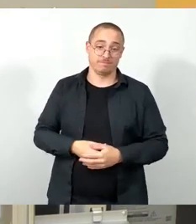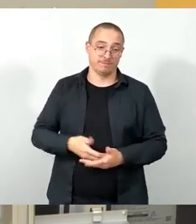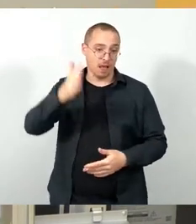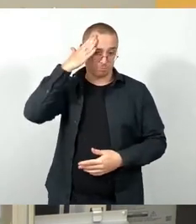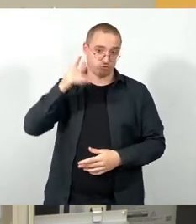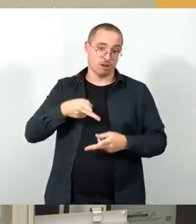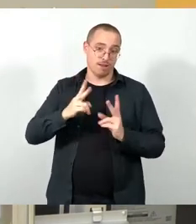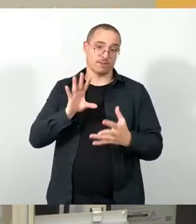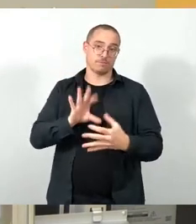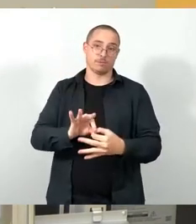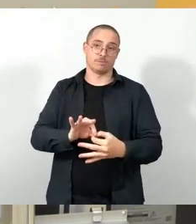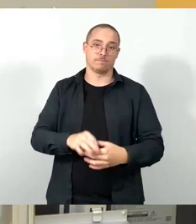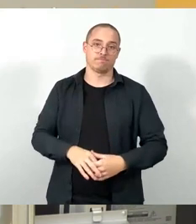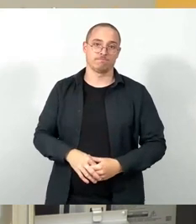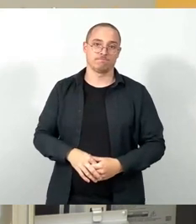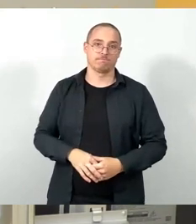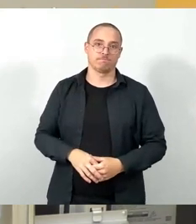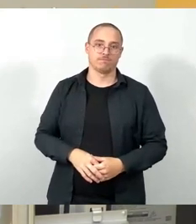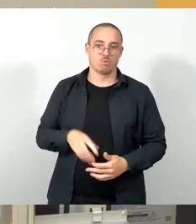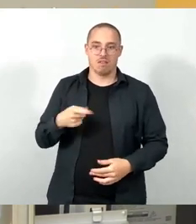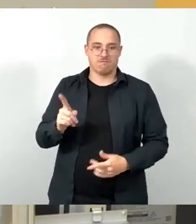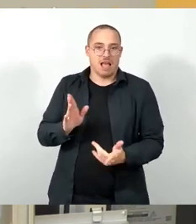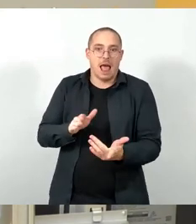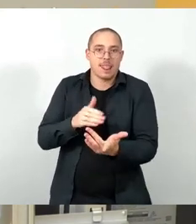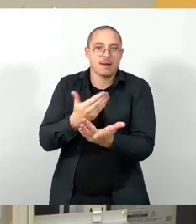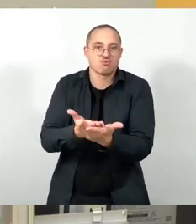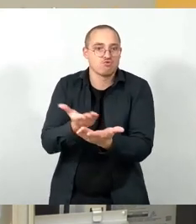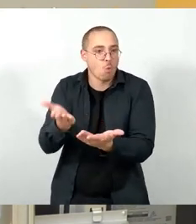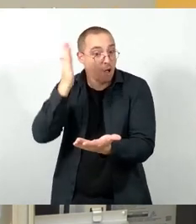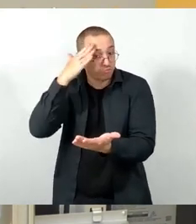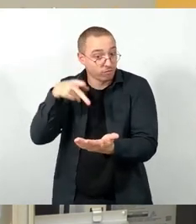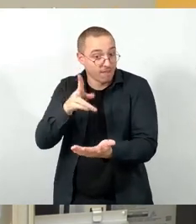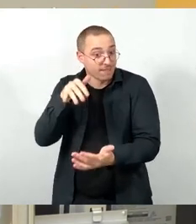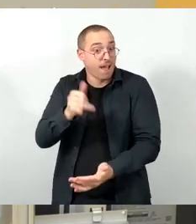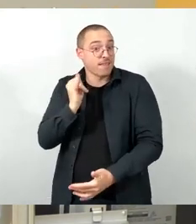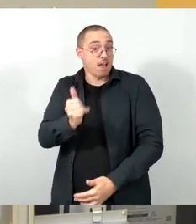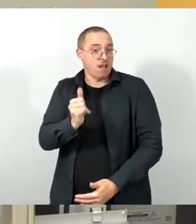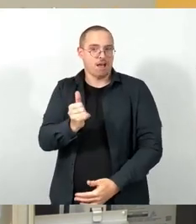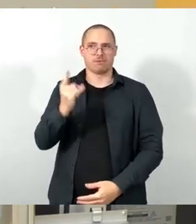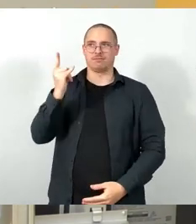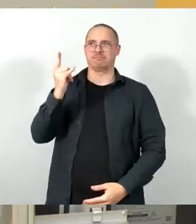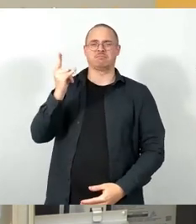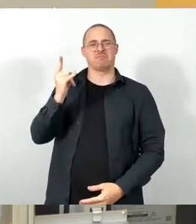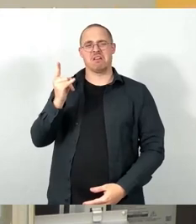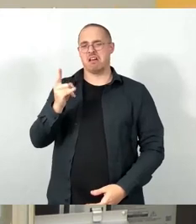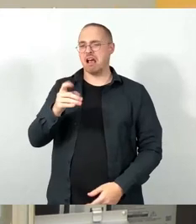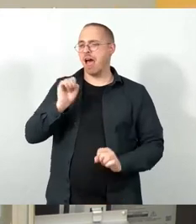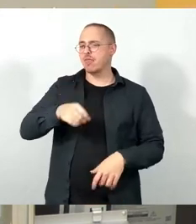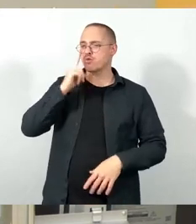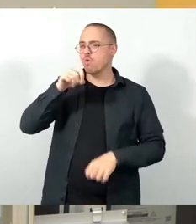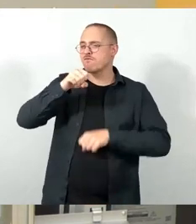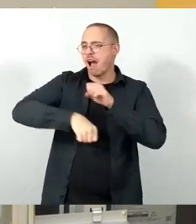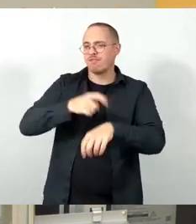nicht eine Hauptstraße anbieten und dann aber den Menschen sagen, ja, ihr könnt da ja nur fahren, wenn die Sonne scheint.